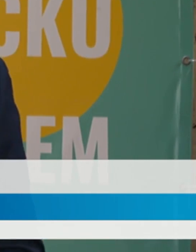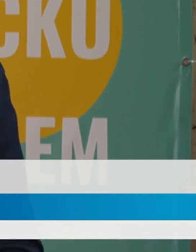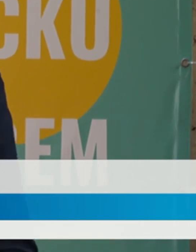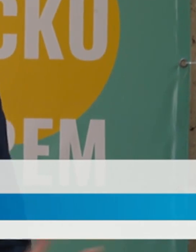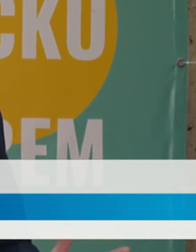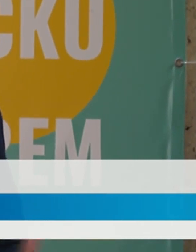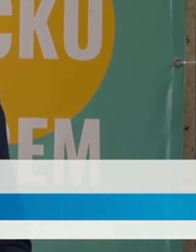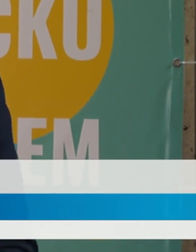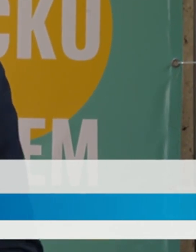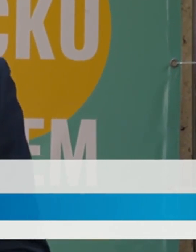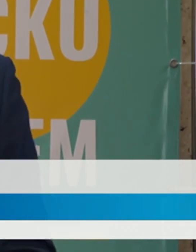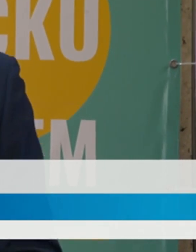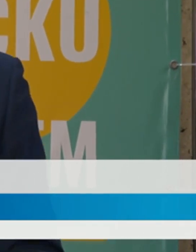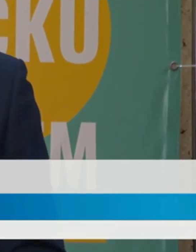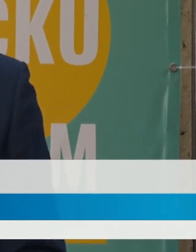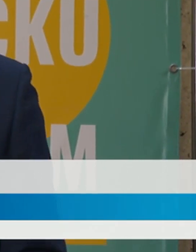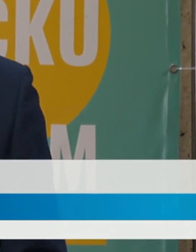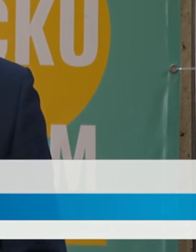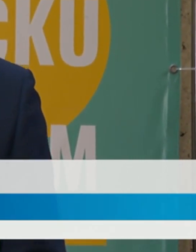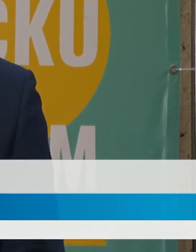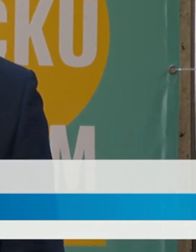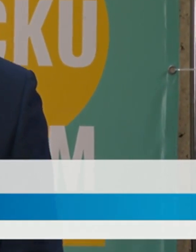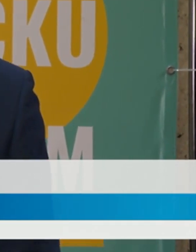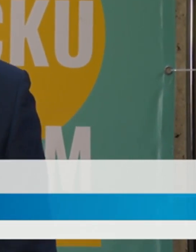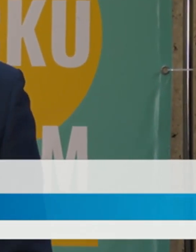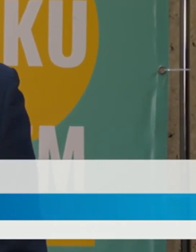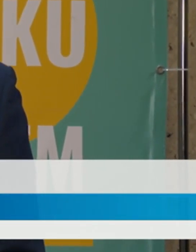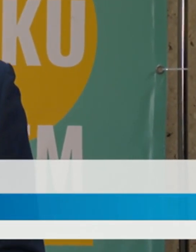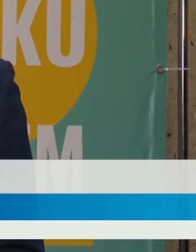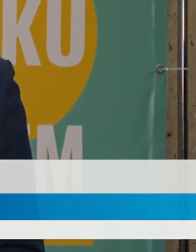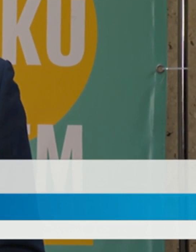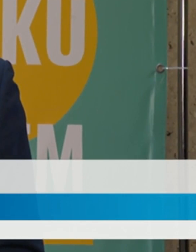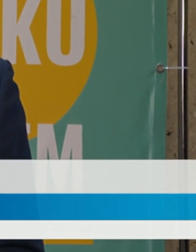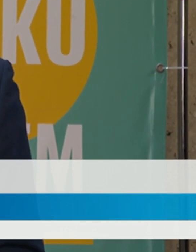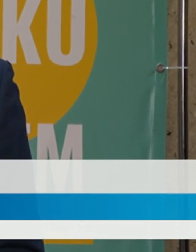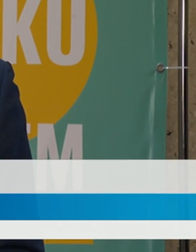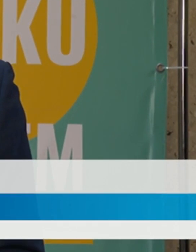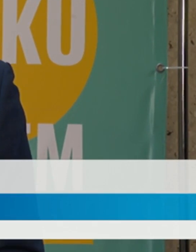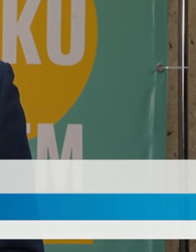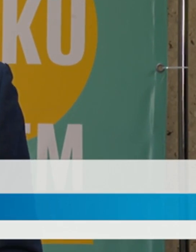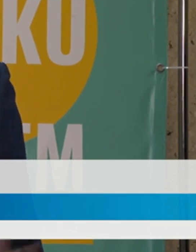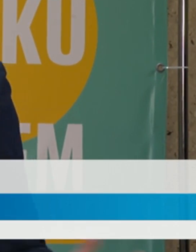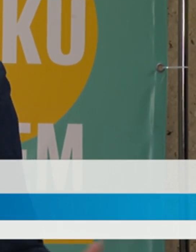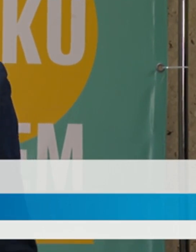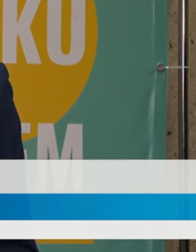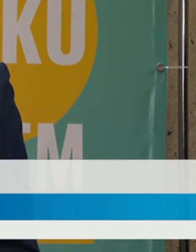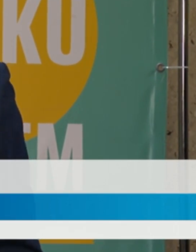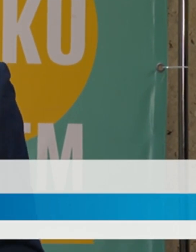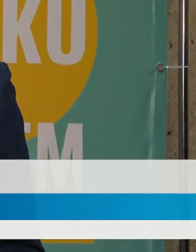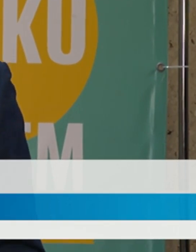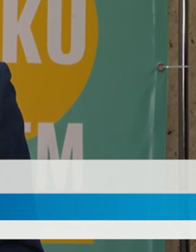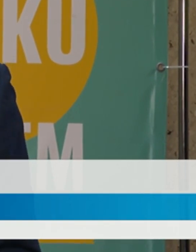konferenci, kde chceme vyhodnotit aktuální stav epidemie na moci COVID-19 v České republice. Bude to